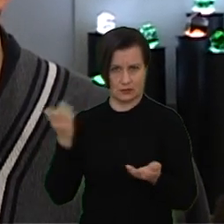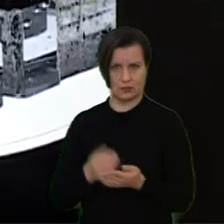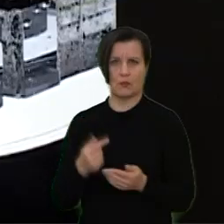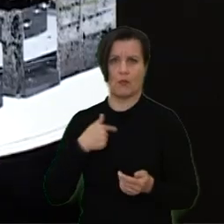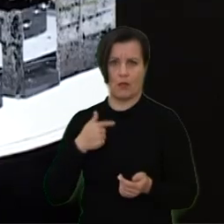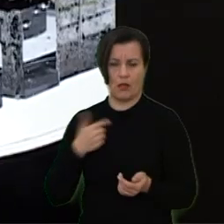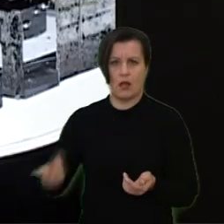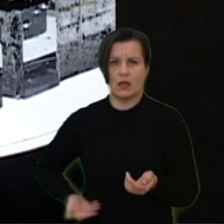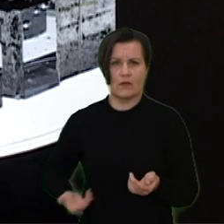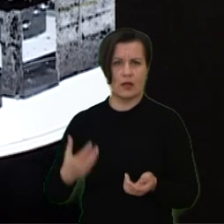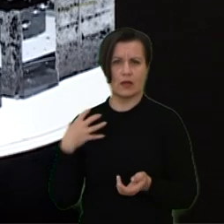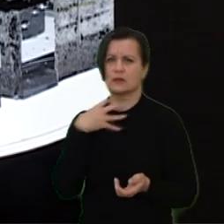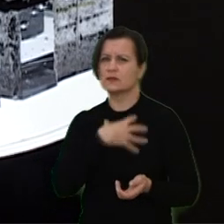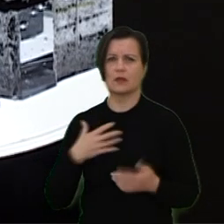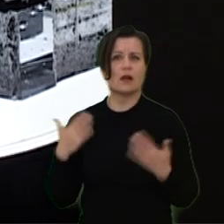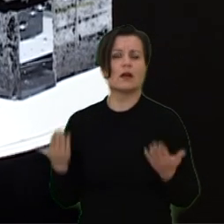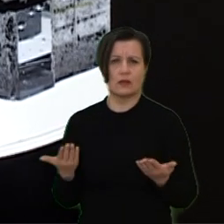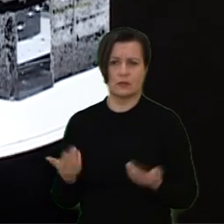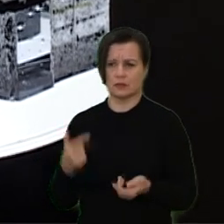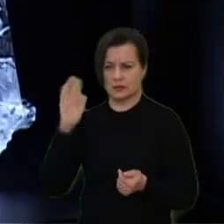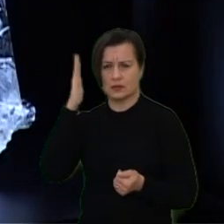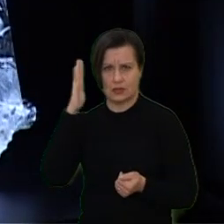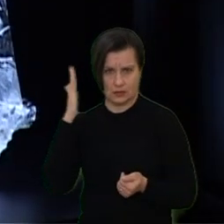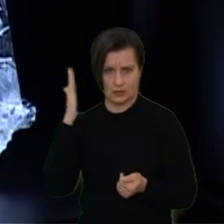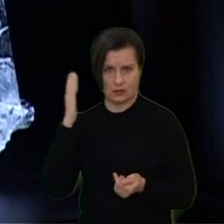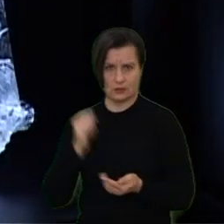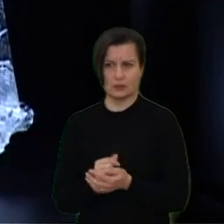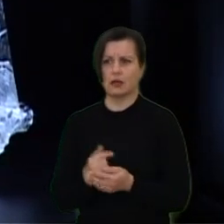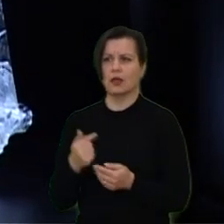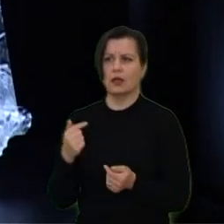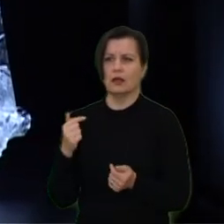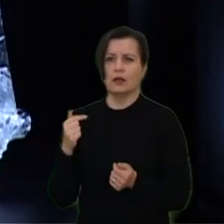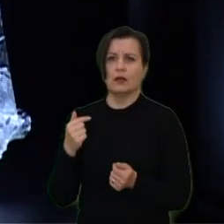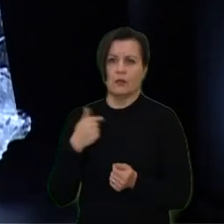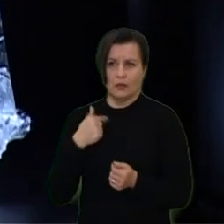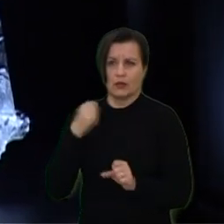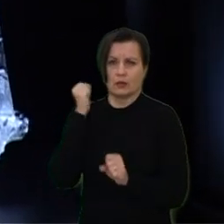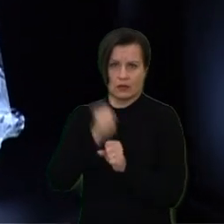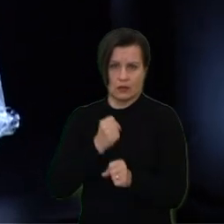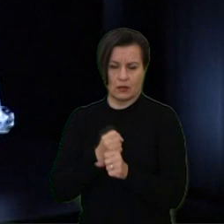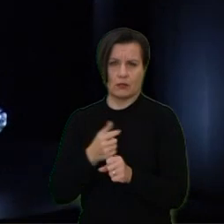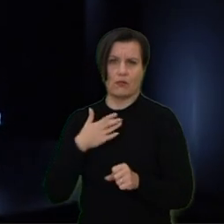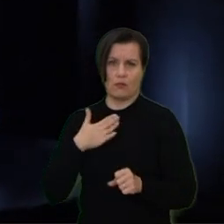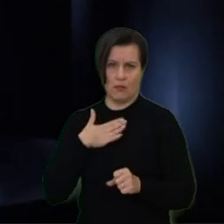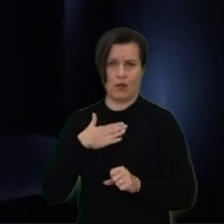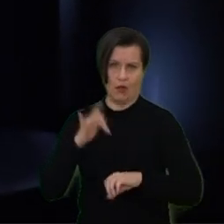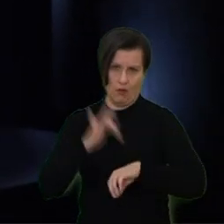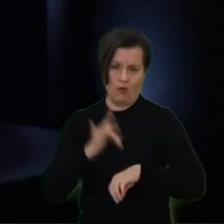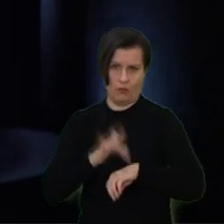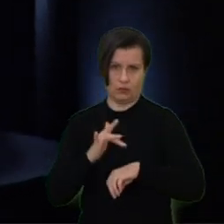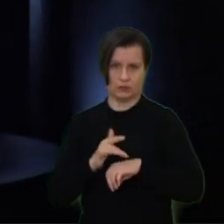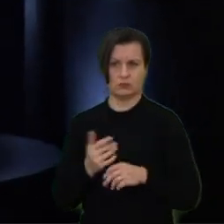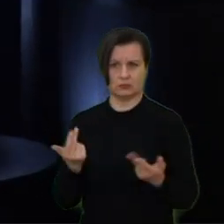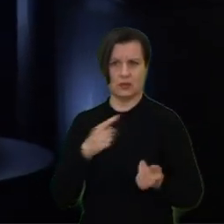yra. Mano gyvenimo kredo yra, kaip sakyt, stiklas, aš neskaičiuoju jo, bet, kaip sakau, yra mano darbas, mano